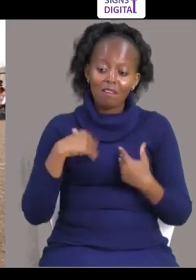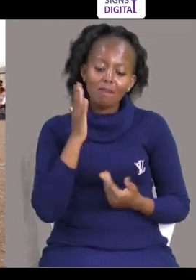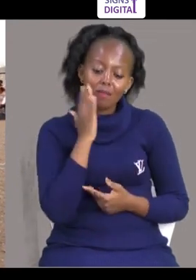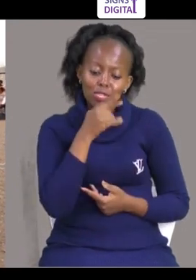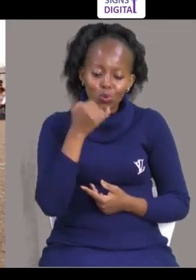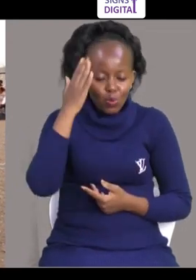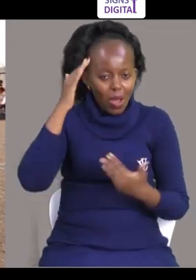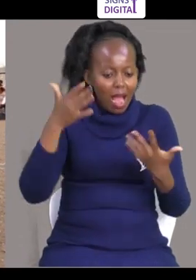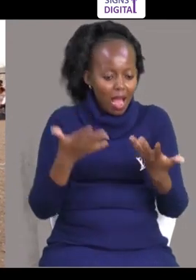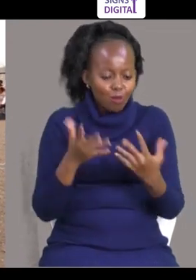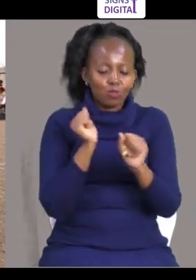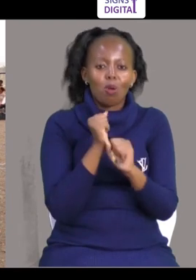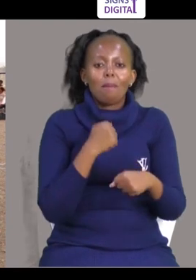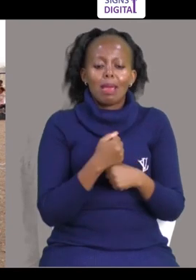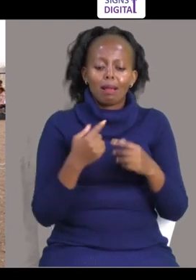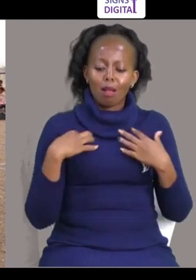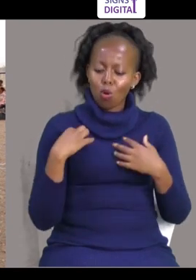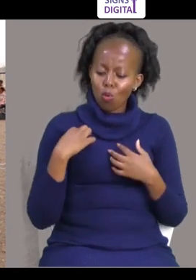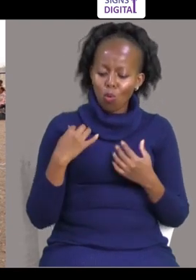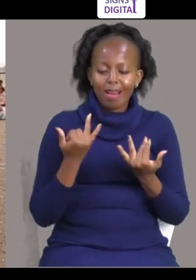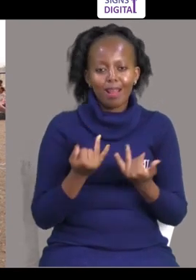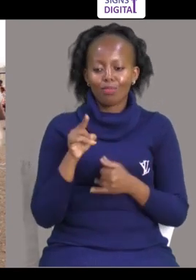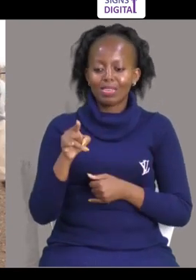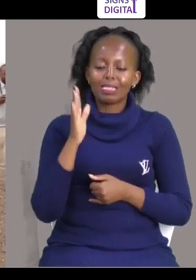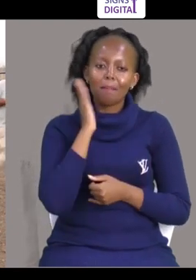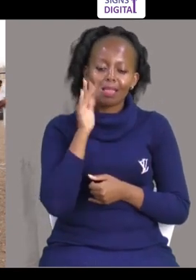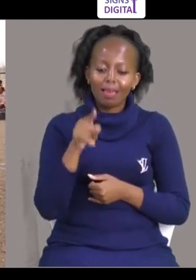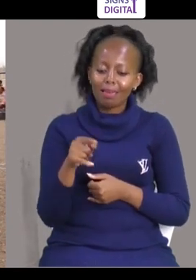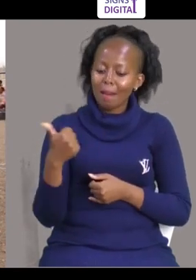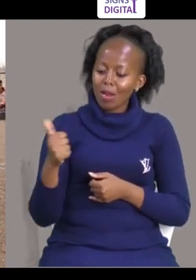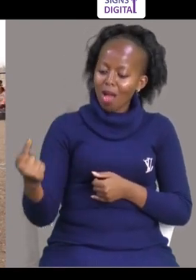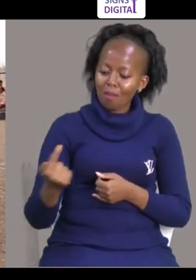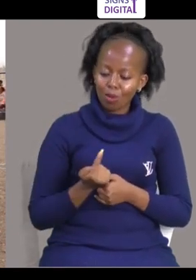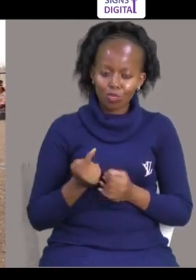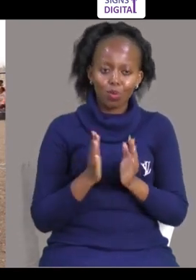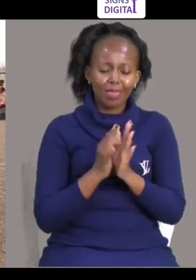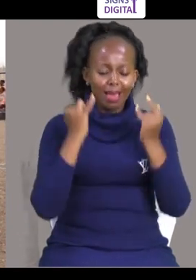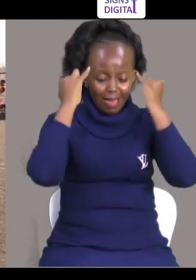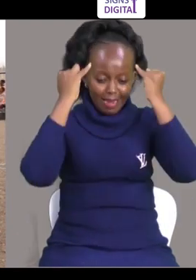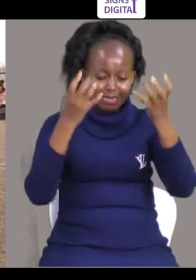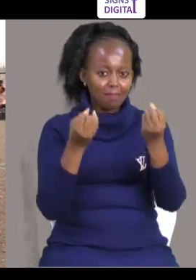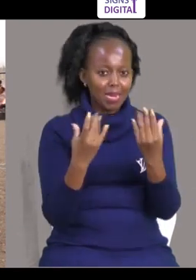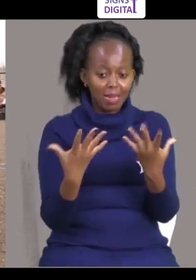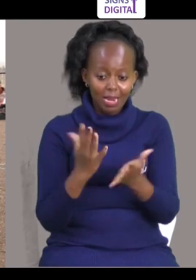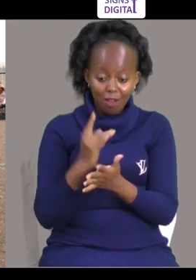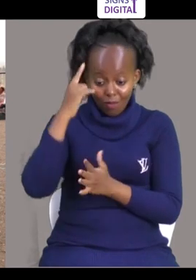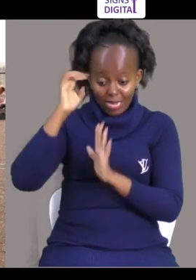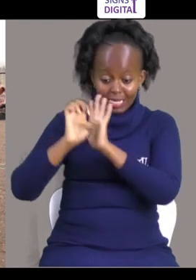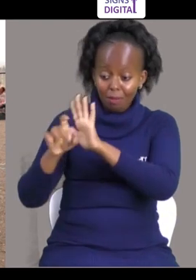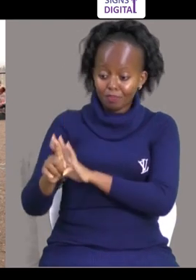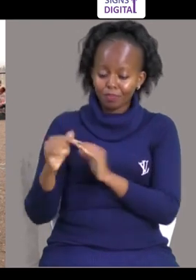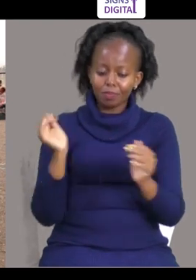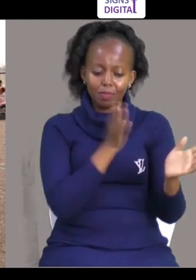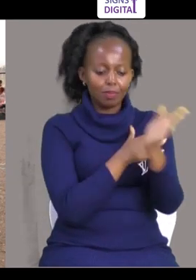kutengeneza nywere Kuna wa mama wanajua hata kutengeneza buo Kama uyu mama bano tena amekutena